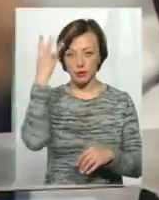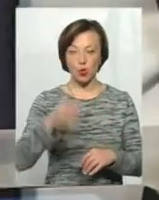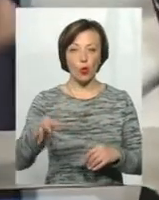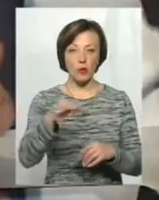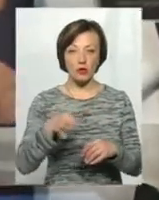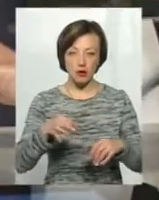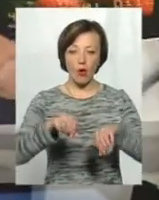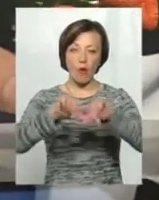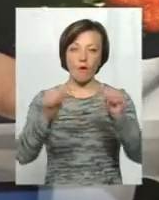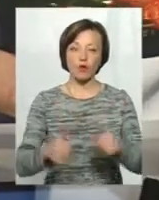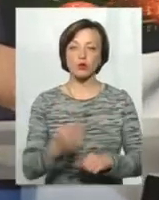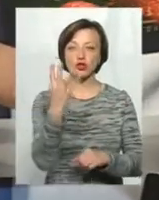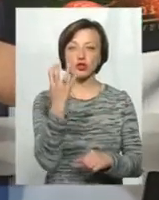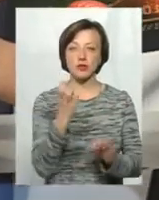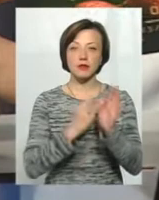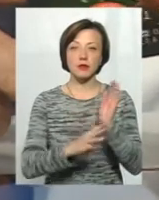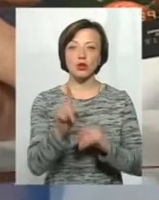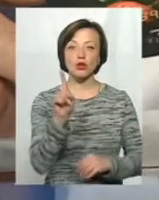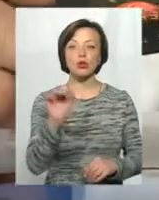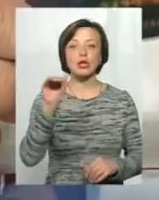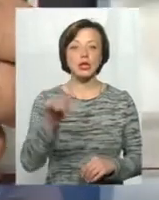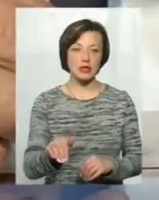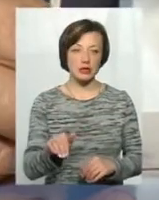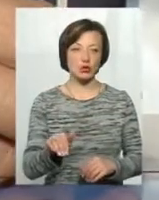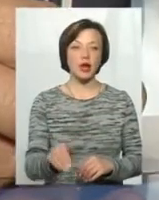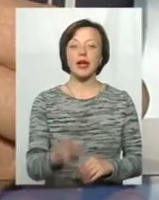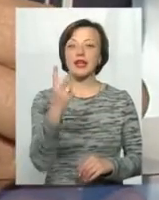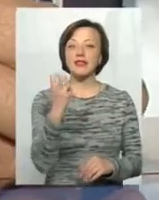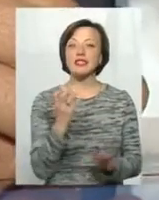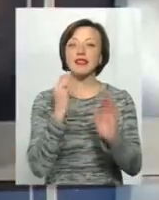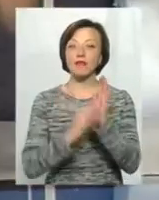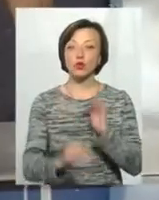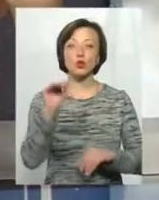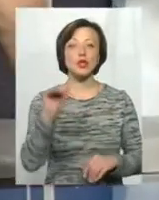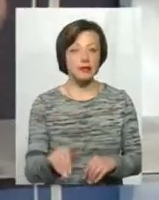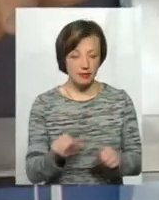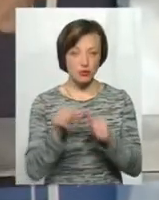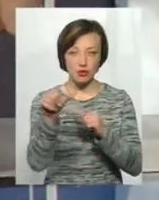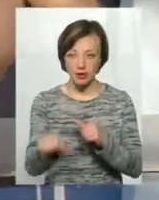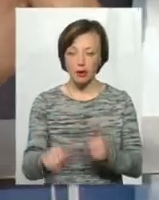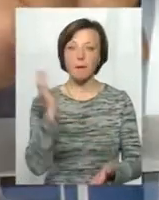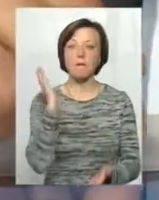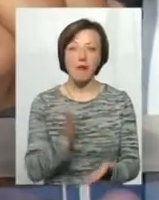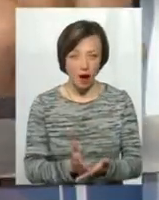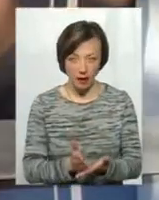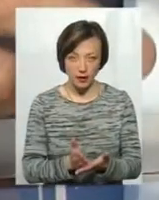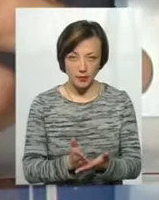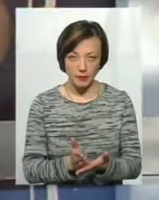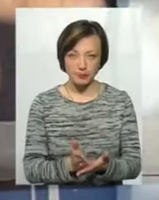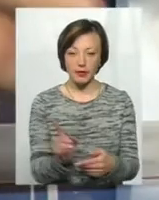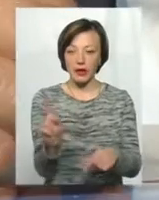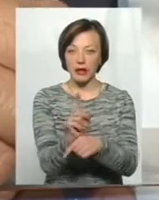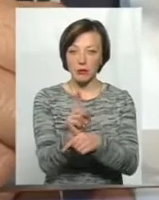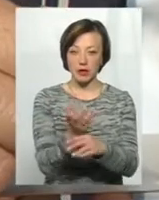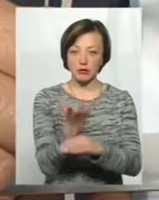оформлено 481 тисячу. 290 тисяч, з яких має ліміти